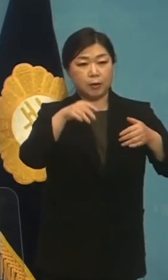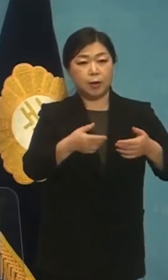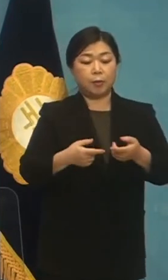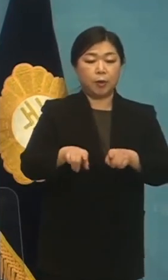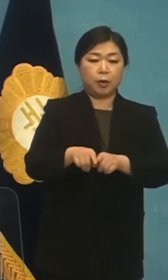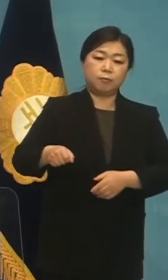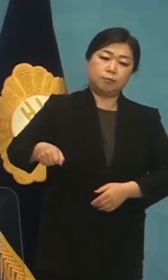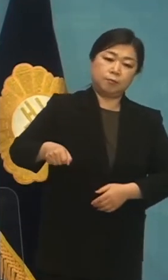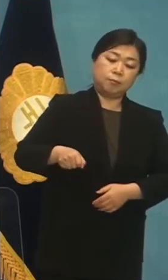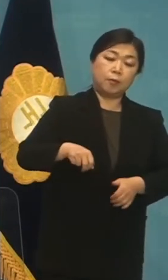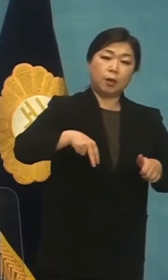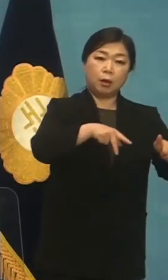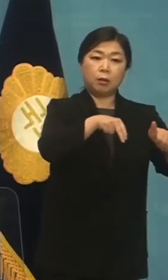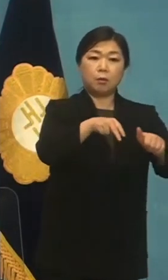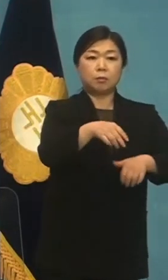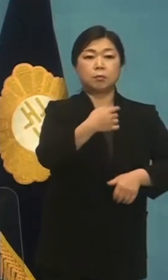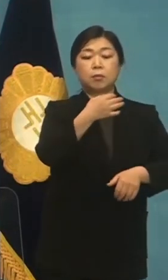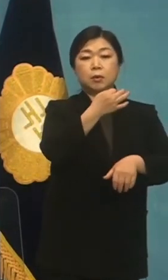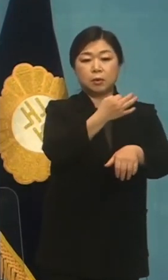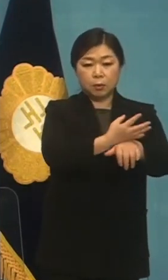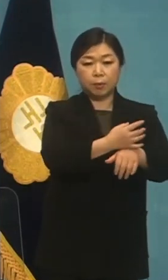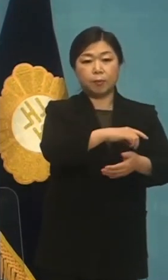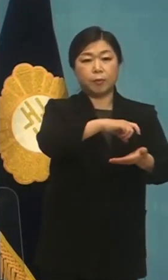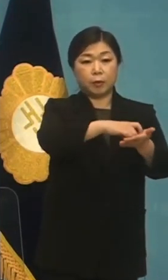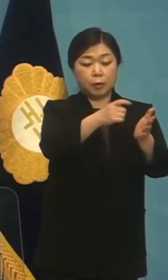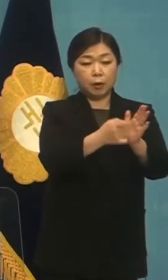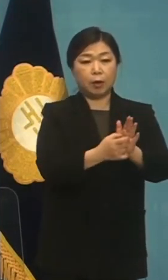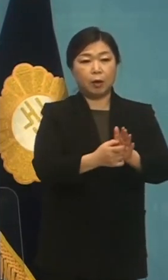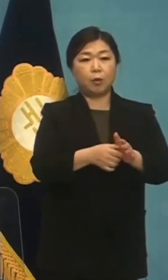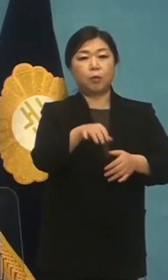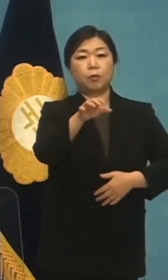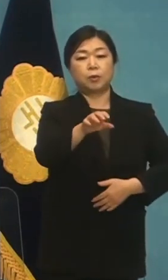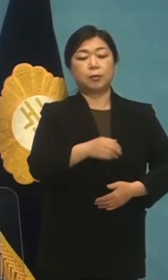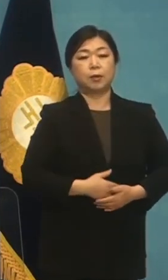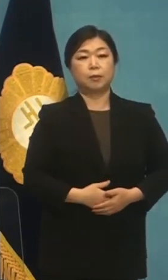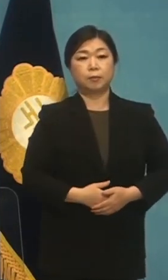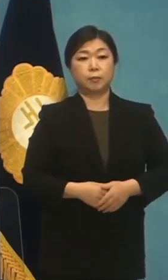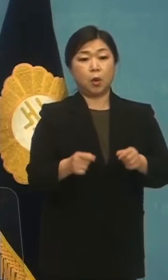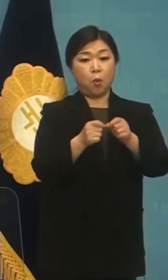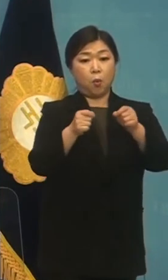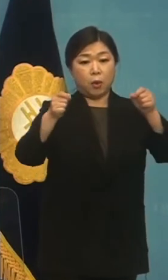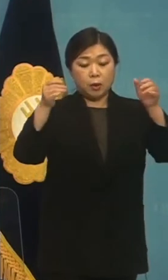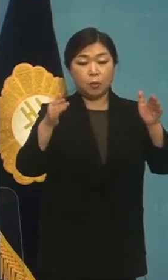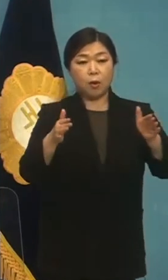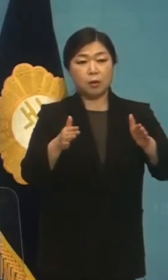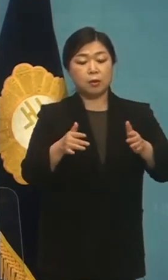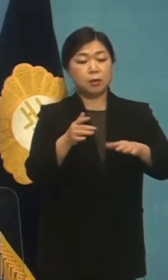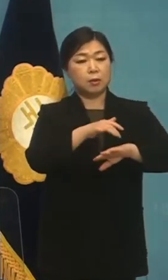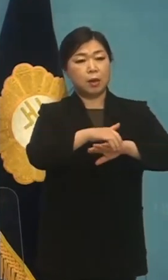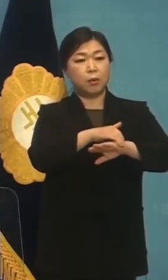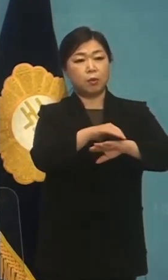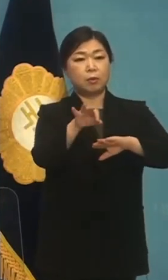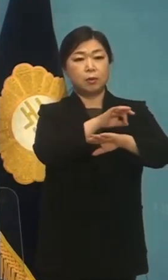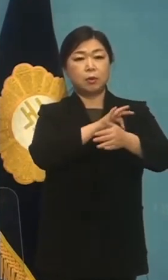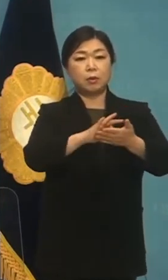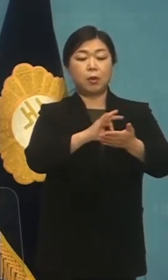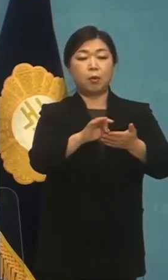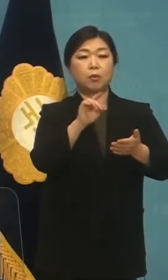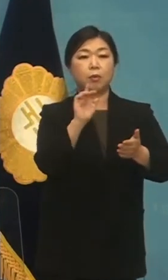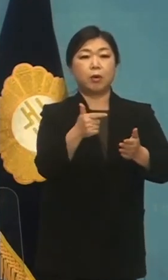아주 적당한 거리입니다. 도시교육 분야에서도 오랫동안 통영대로 온 사람